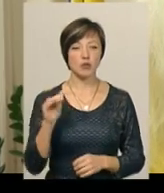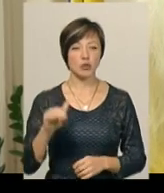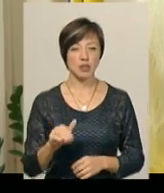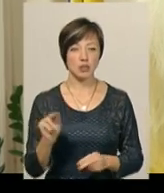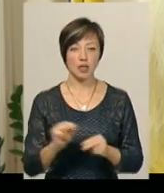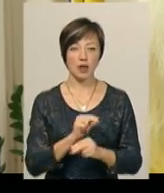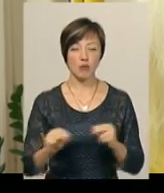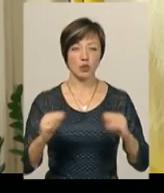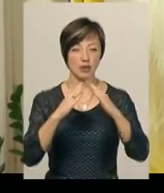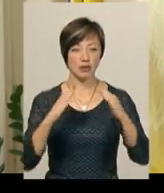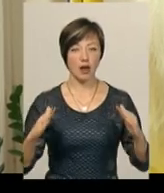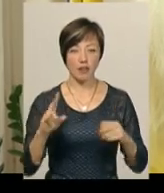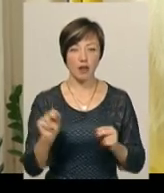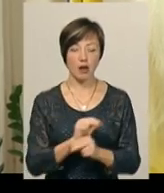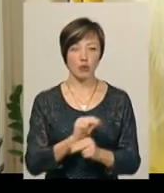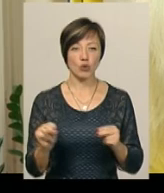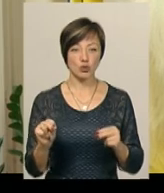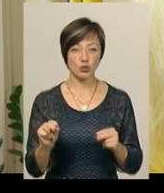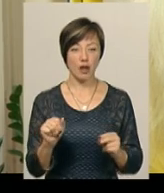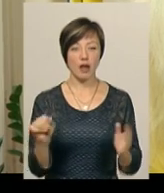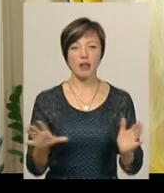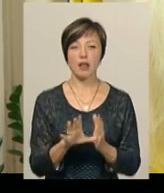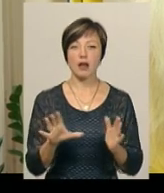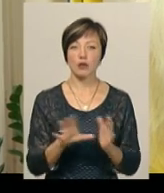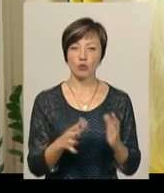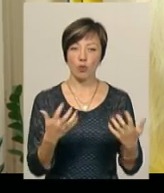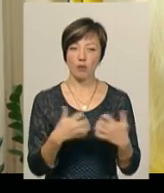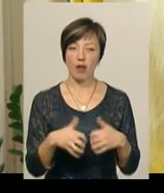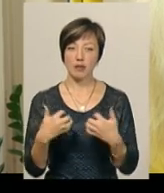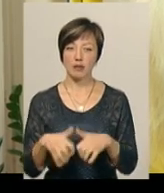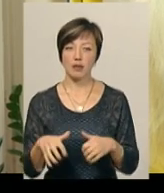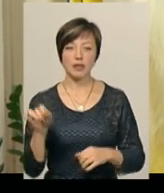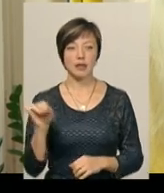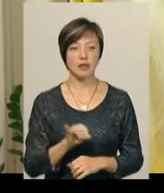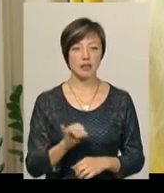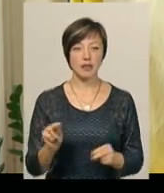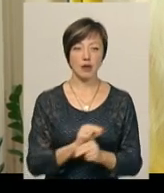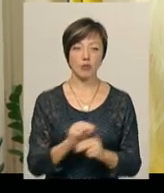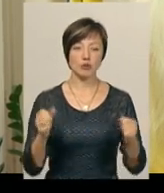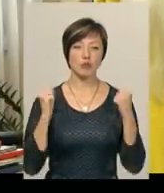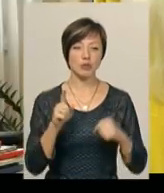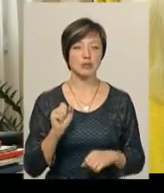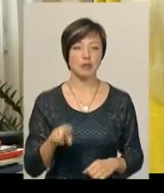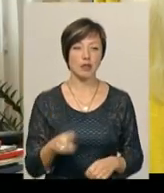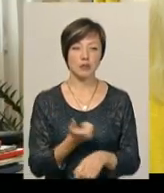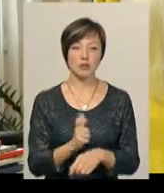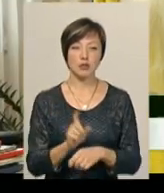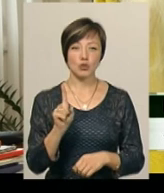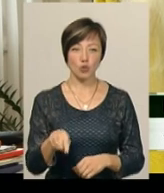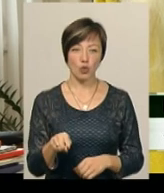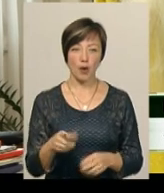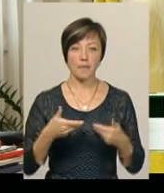на ремонт даху, на ремонт електрообладнання і ремонт спорзалу. Більше того,